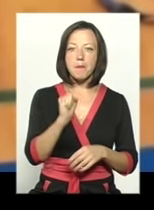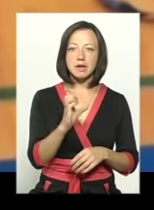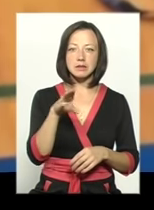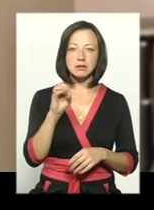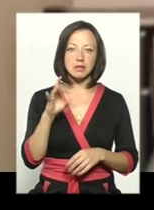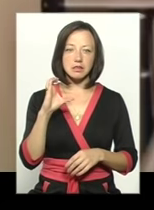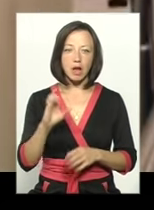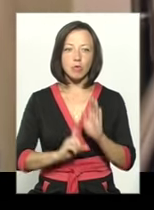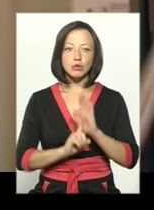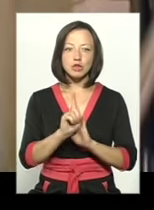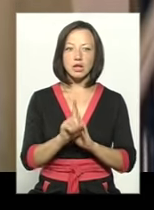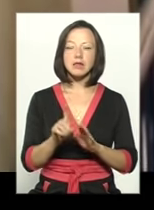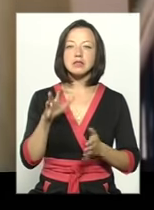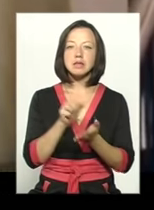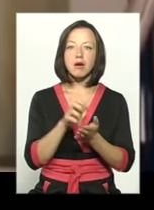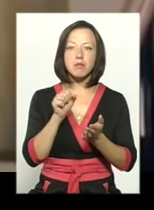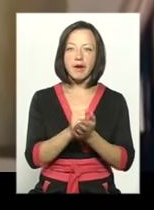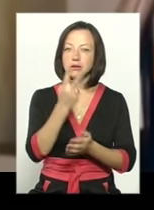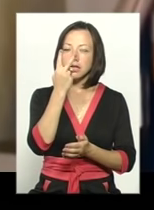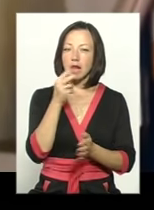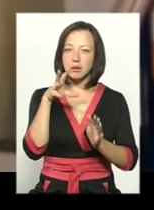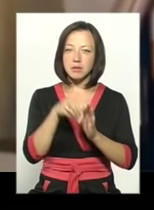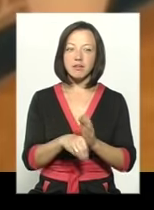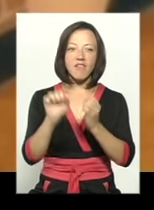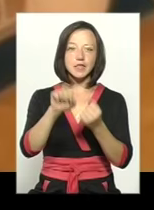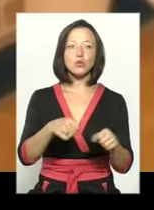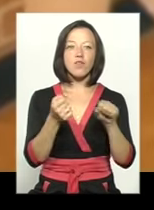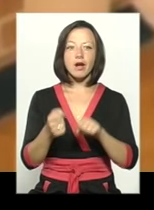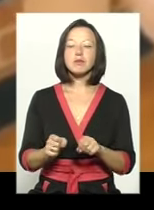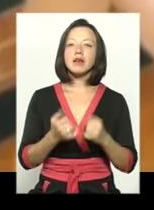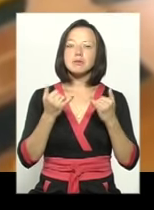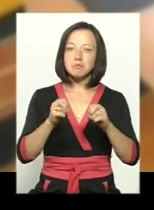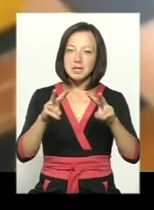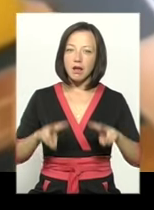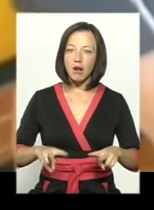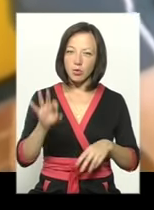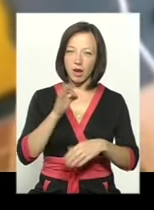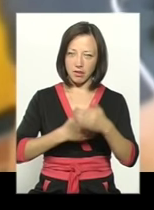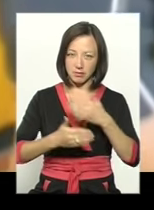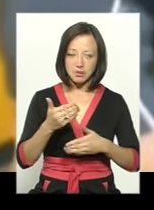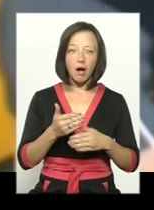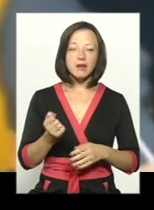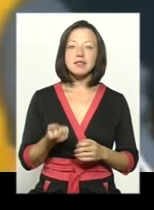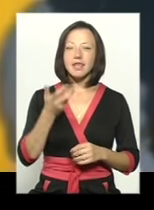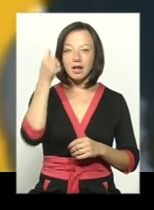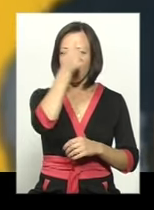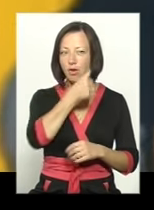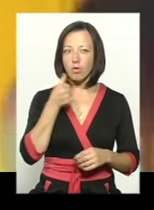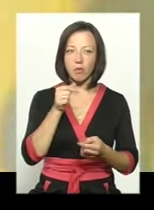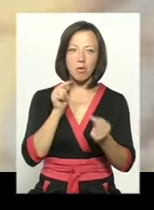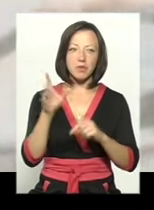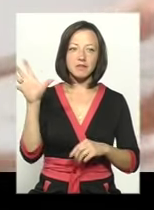почала займатися адаптивним веслуванням. Спеціальним видом для людей з обмежними фізичними можливостями. А за кілька років, попри все